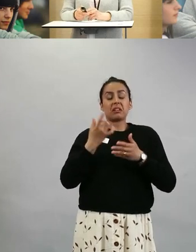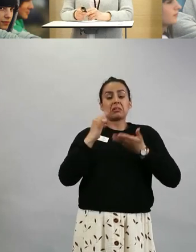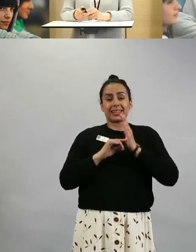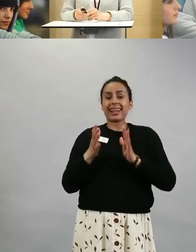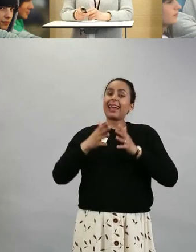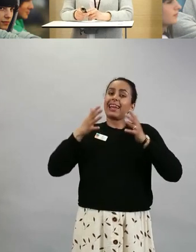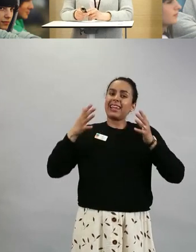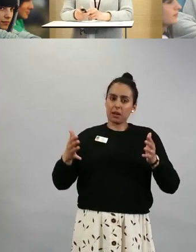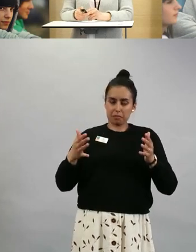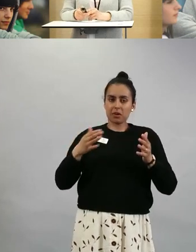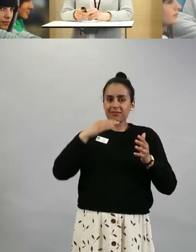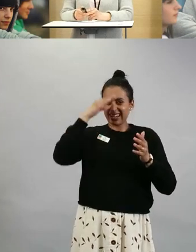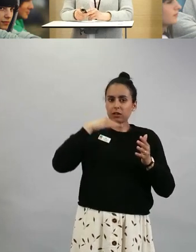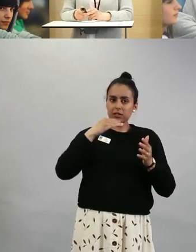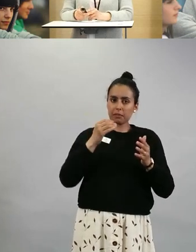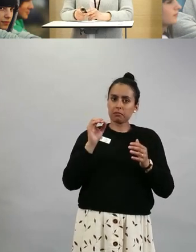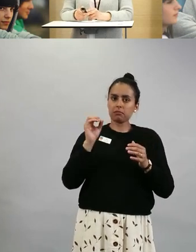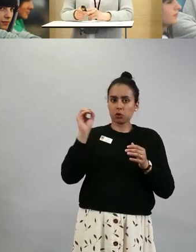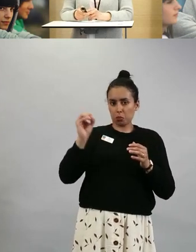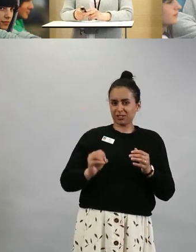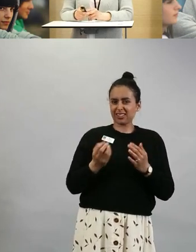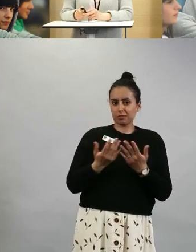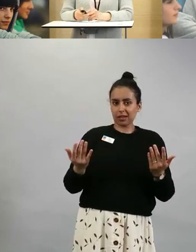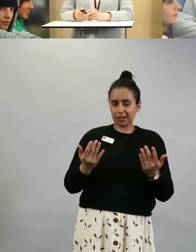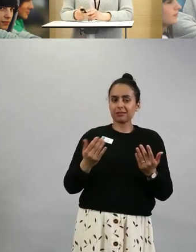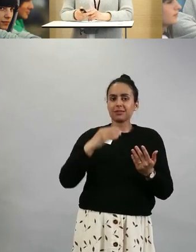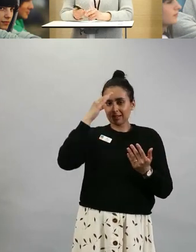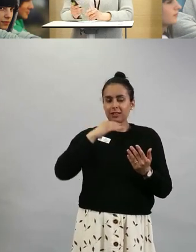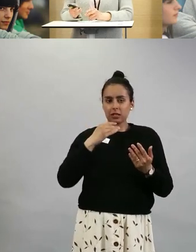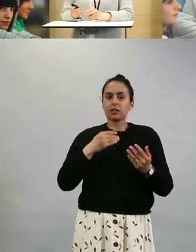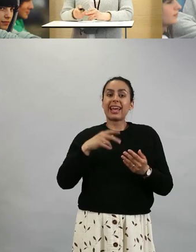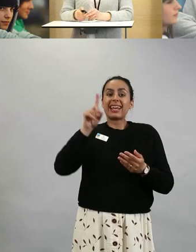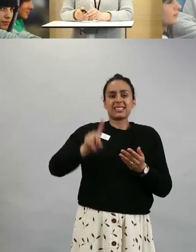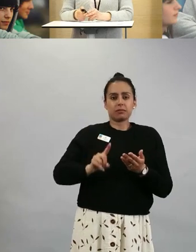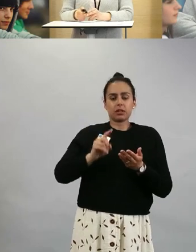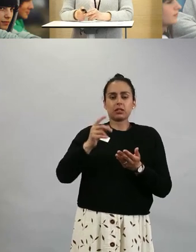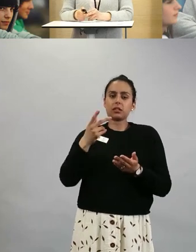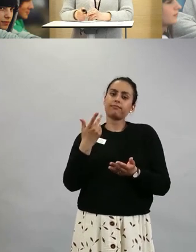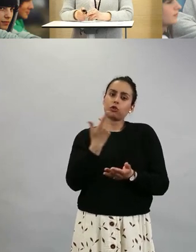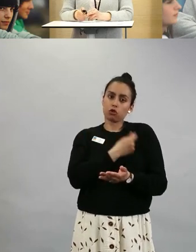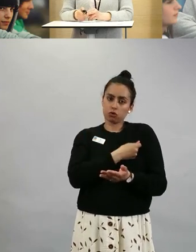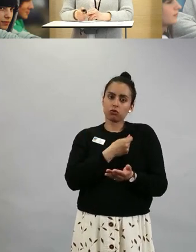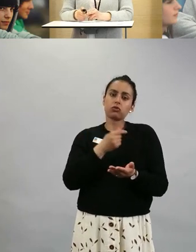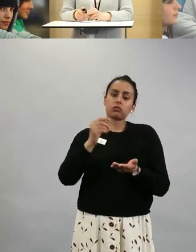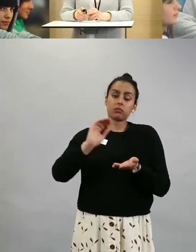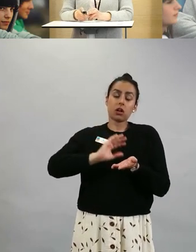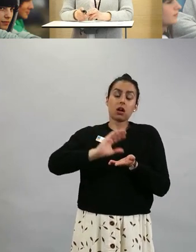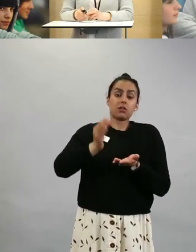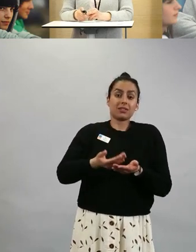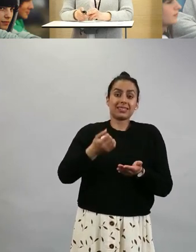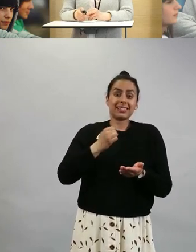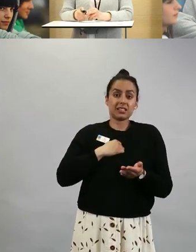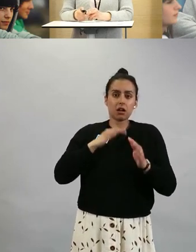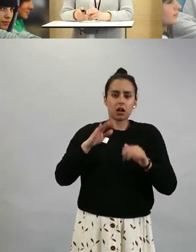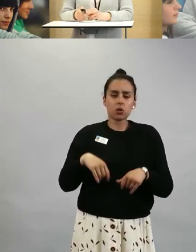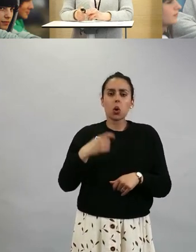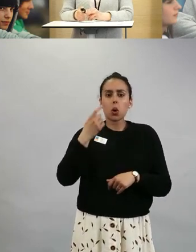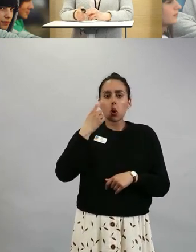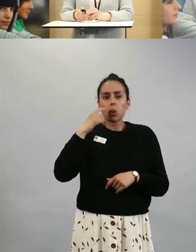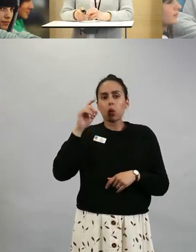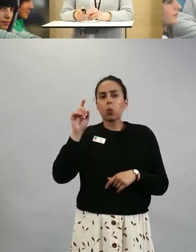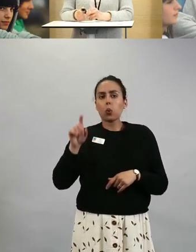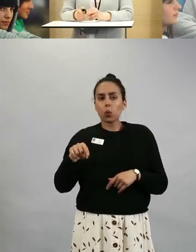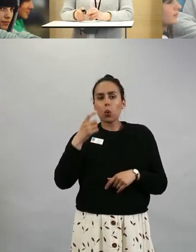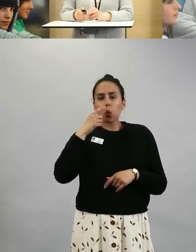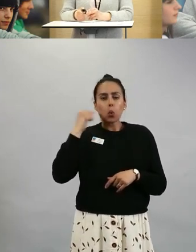prosentuaalisesti on saanut ensimmäisen annoksen. Tuolla loistaa oikein tummana taitaa olla unkari, mutta muuten